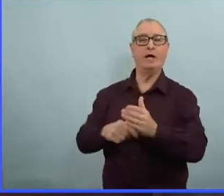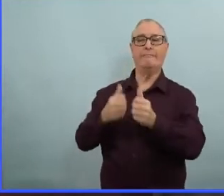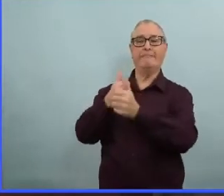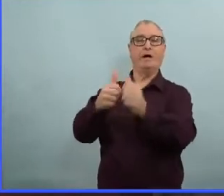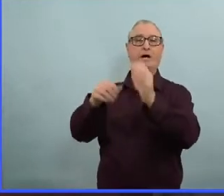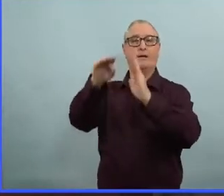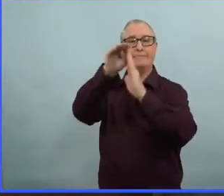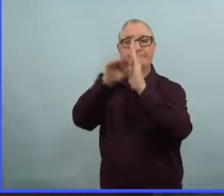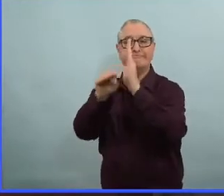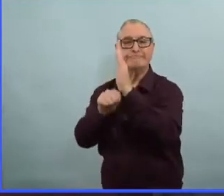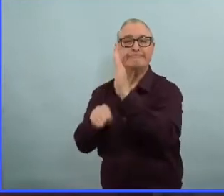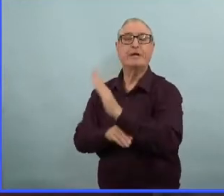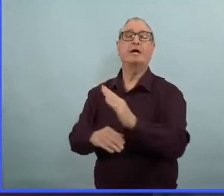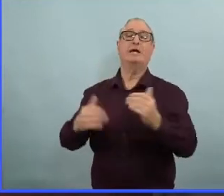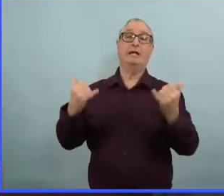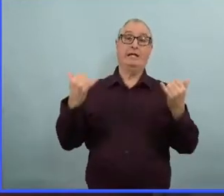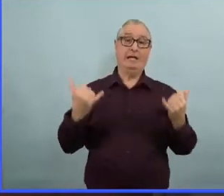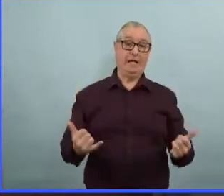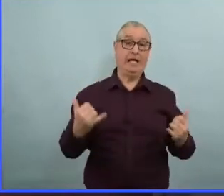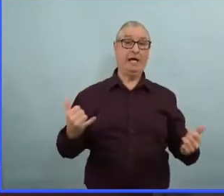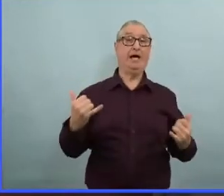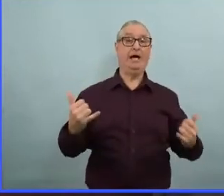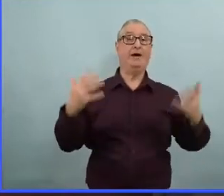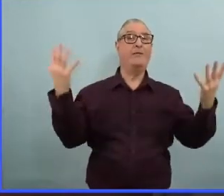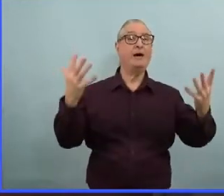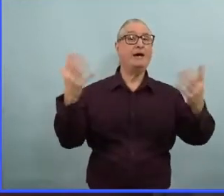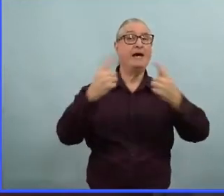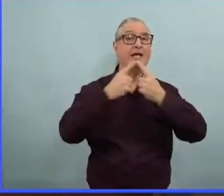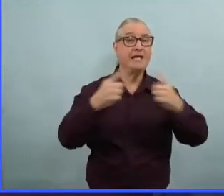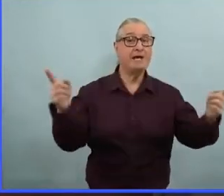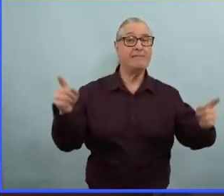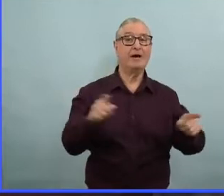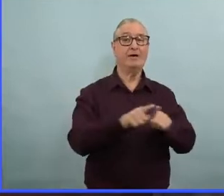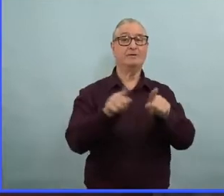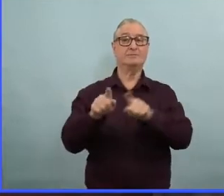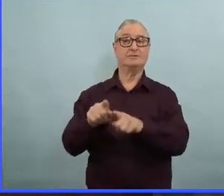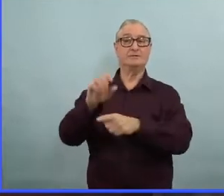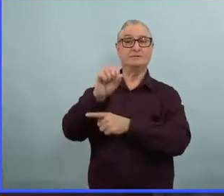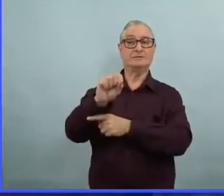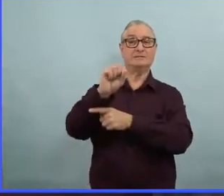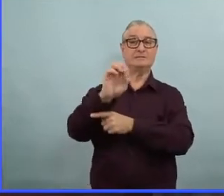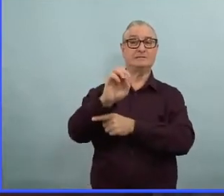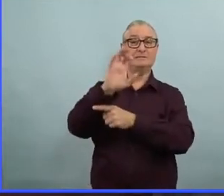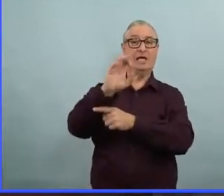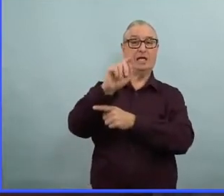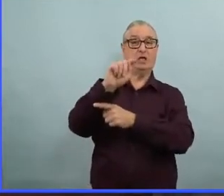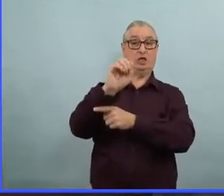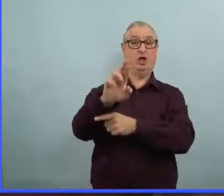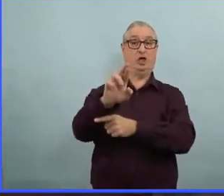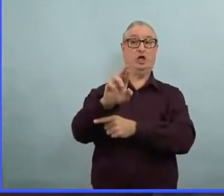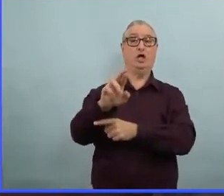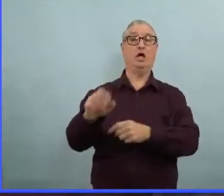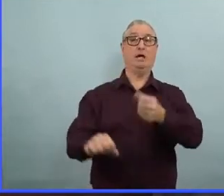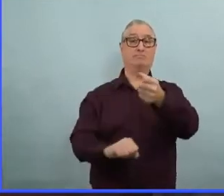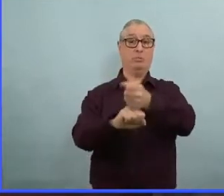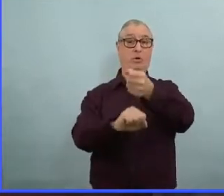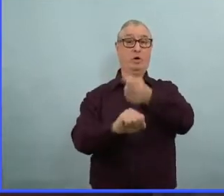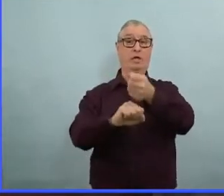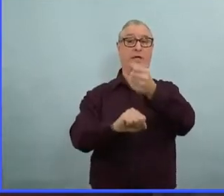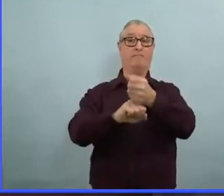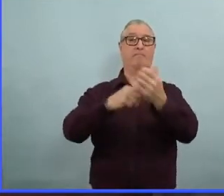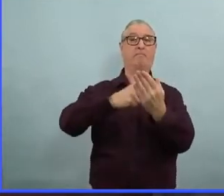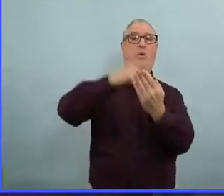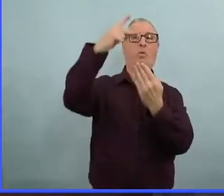Donc,'est pour ça qu'aujourd'hui, nous annonçons une prolongation du programme de soutien au secteur afin d'aider les